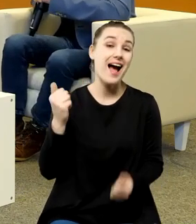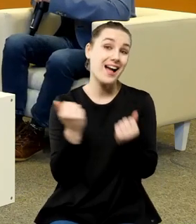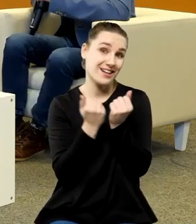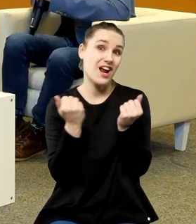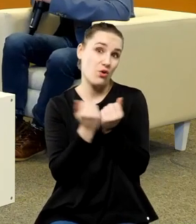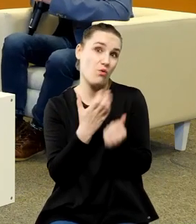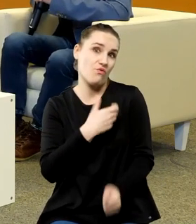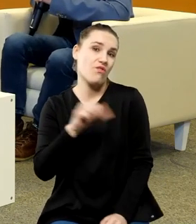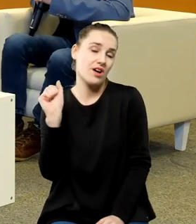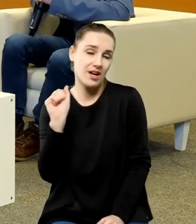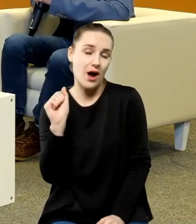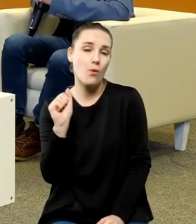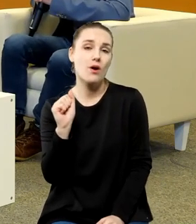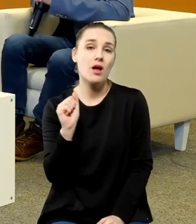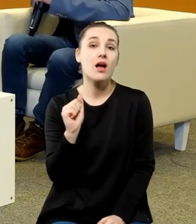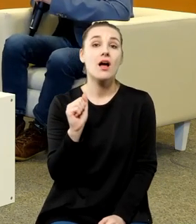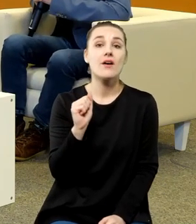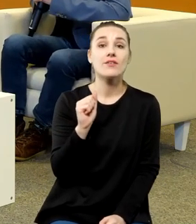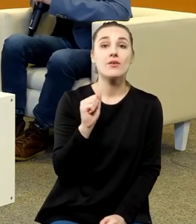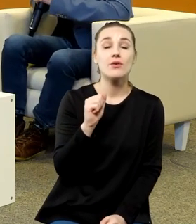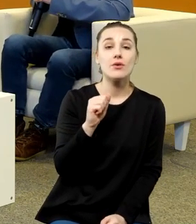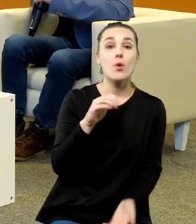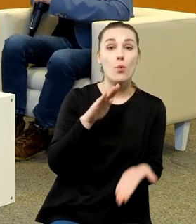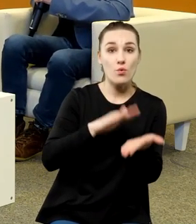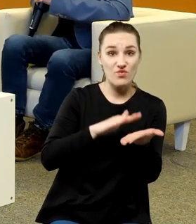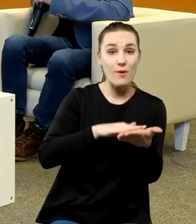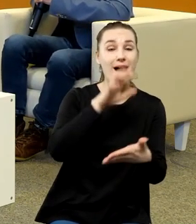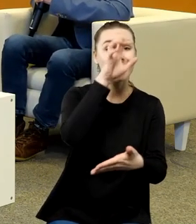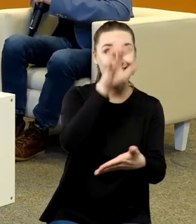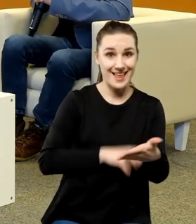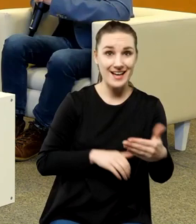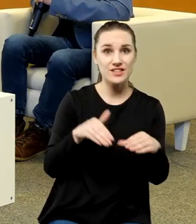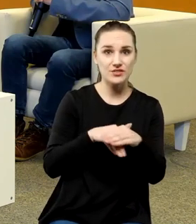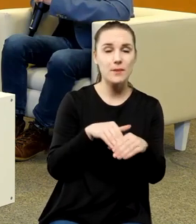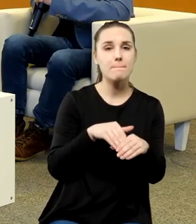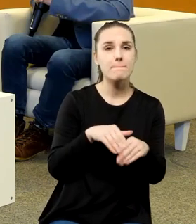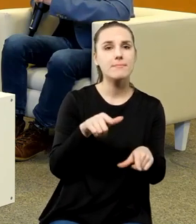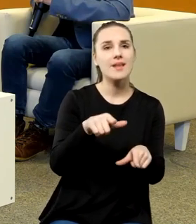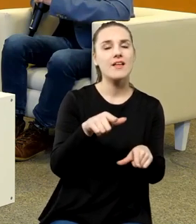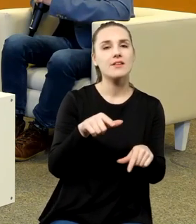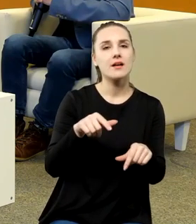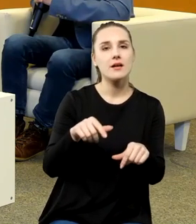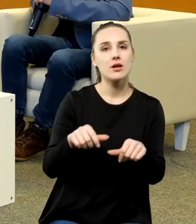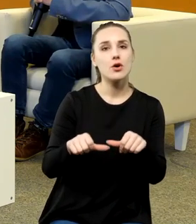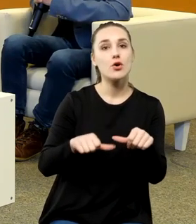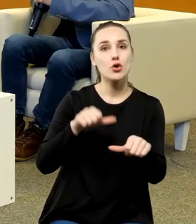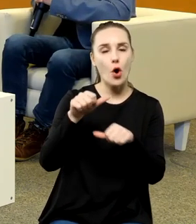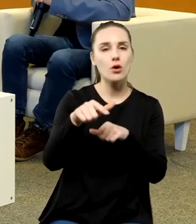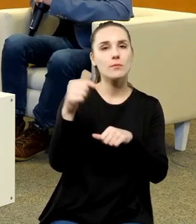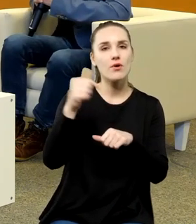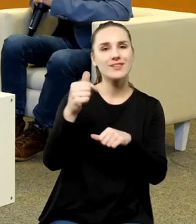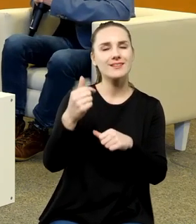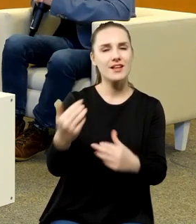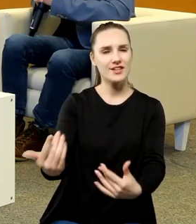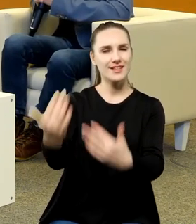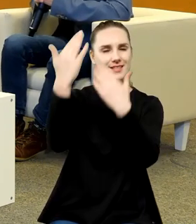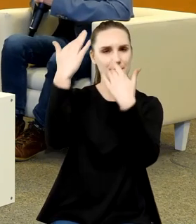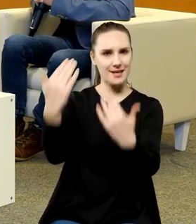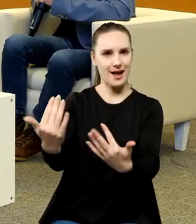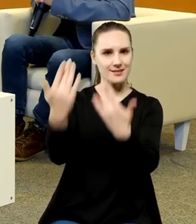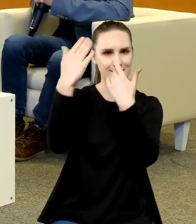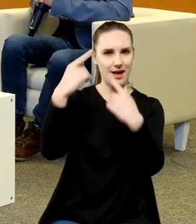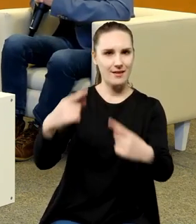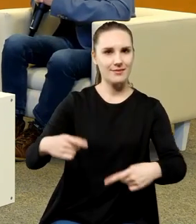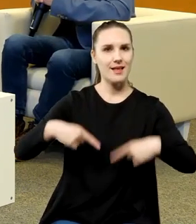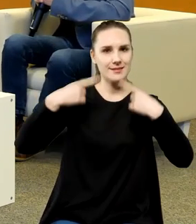to tam się pojawia w tekście tej uchwały to że ma być inspiracją do następnych pokoleń znaczy jeśli w odniesieniu do Kopernika że tam